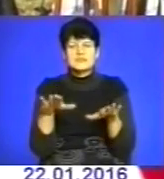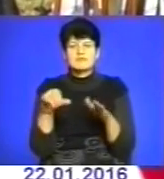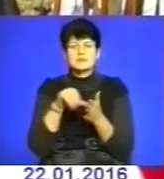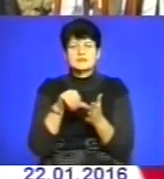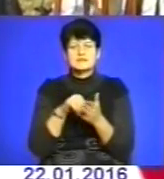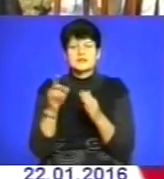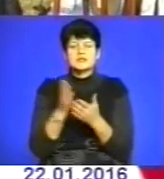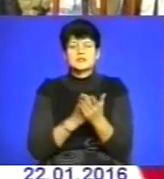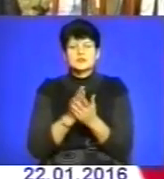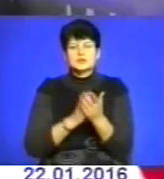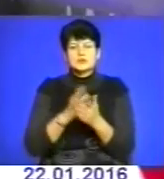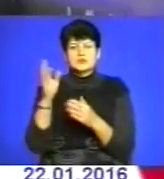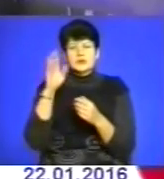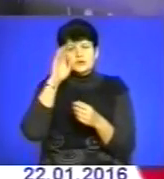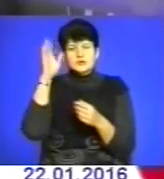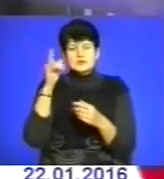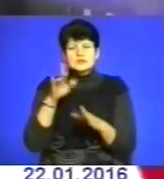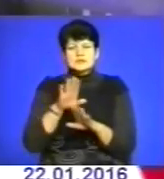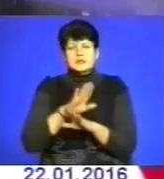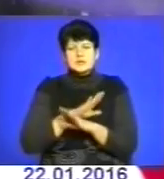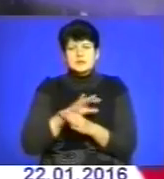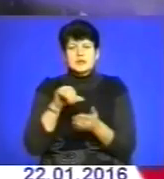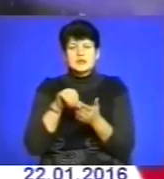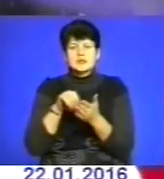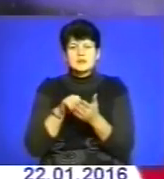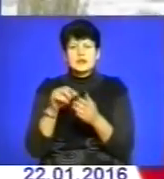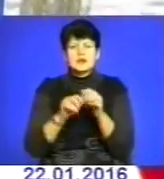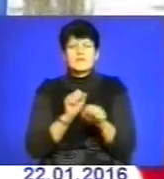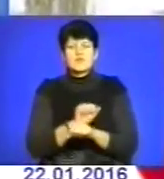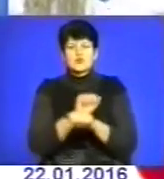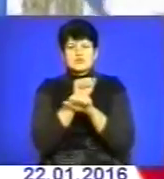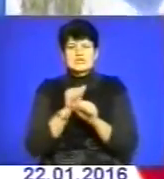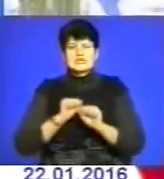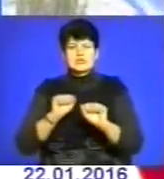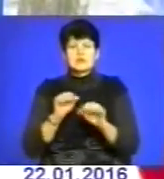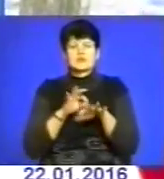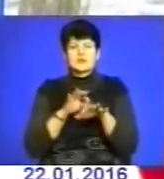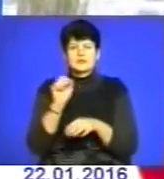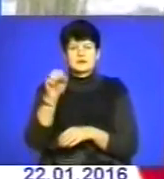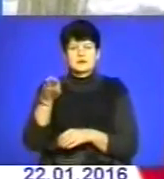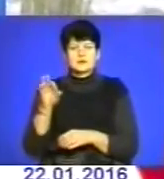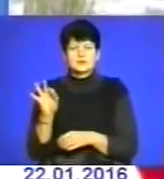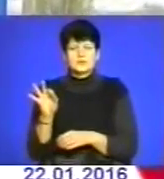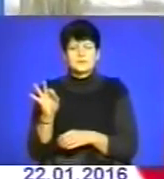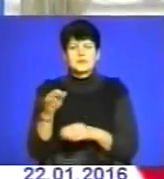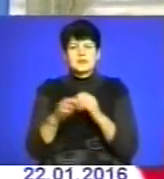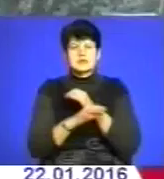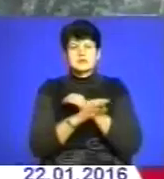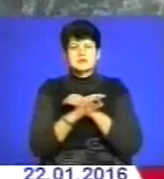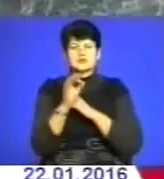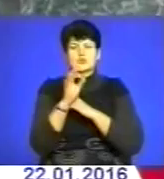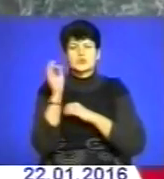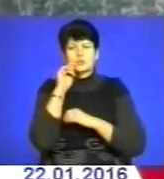відслужили поминальний молебень за загиблими під час Революції Гідності та проведення антитерористичної операції на Сході України.